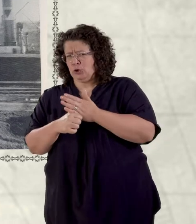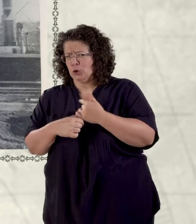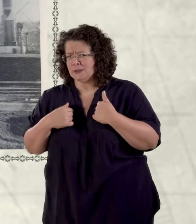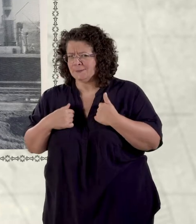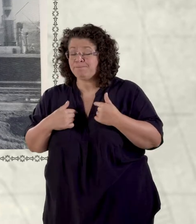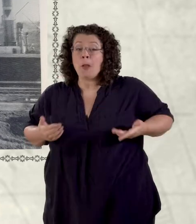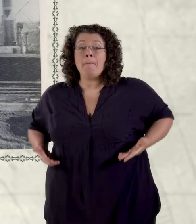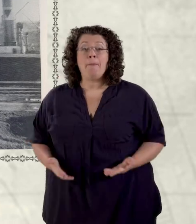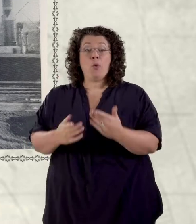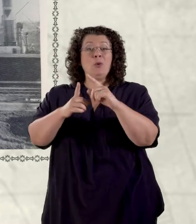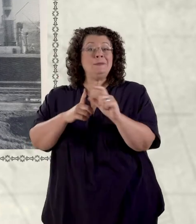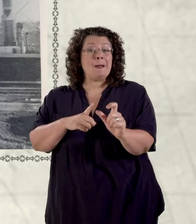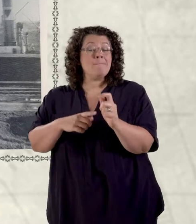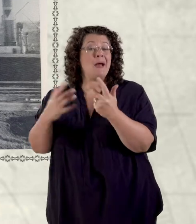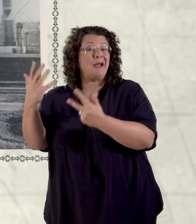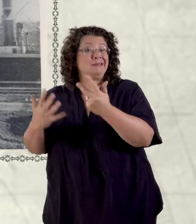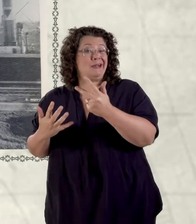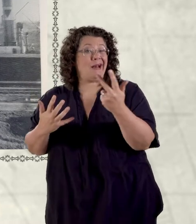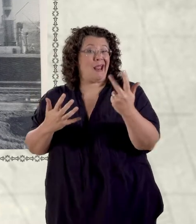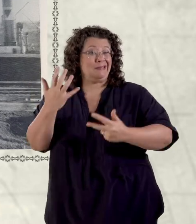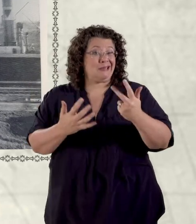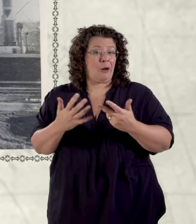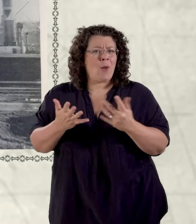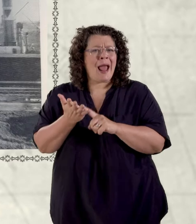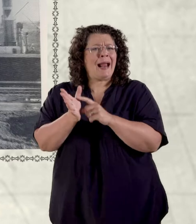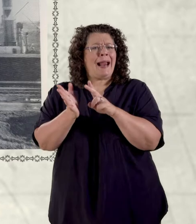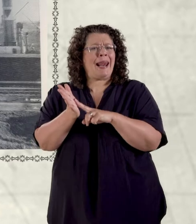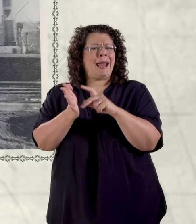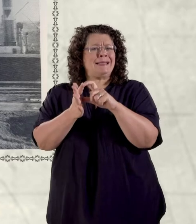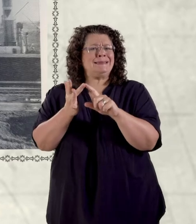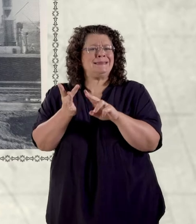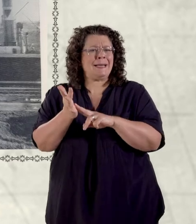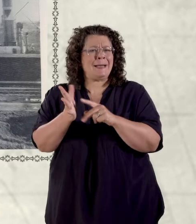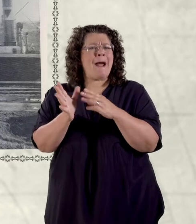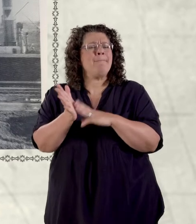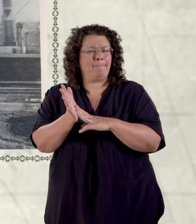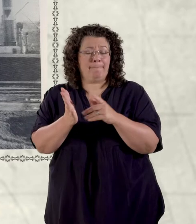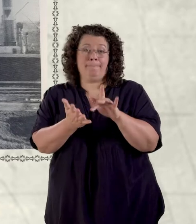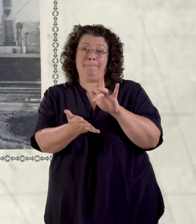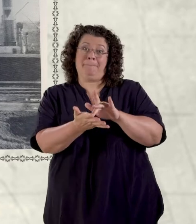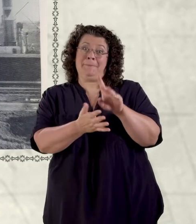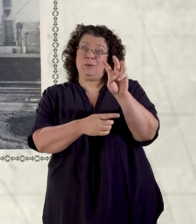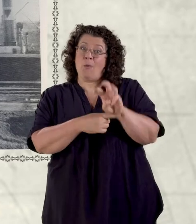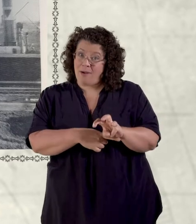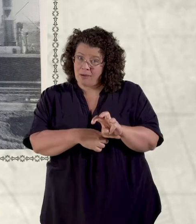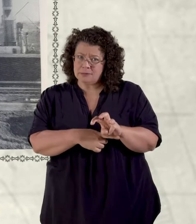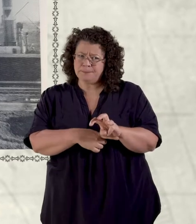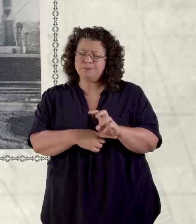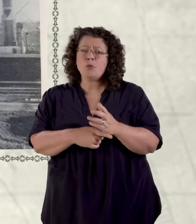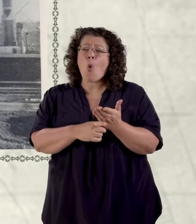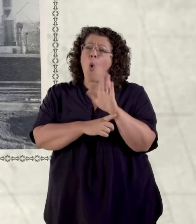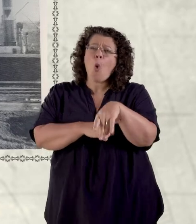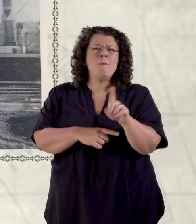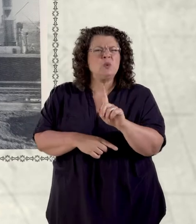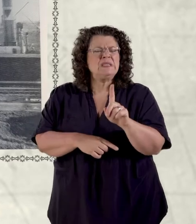Cymru. Ges i fymagi ar fferm, ffechan. A gan mai fi, oedd y mab hynna